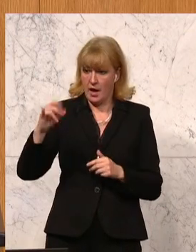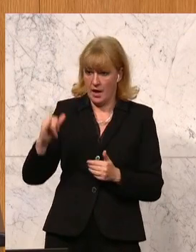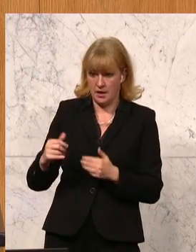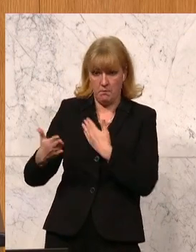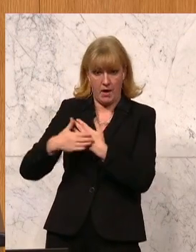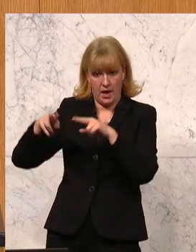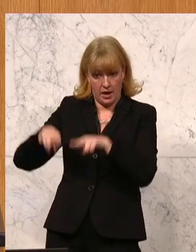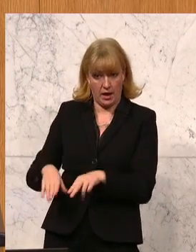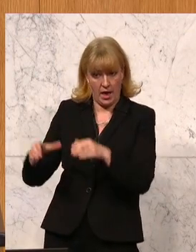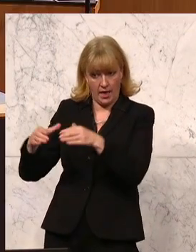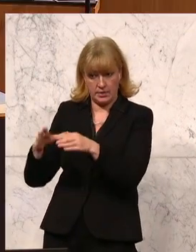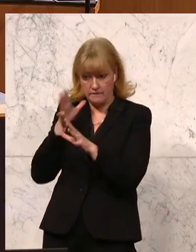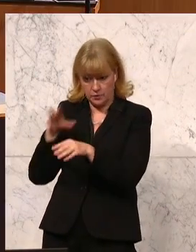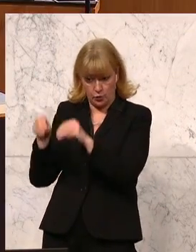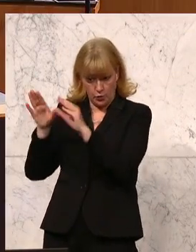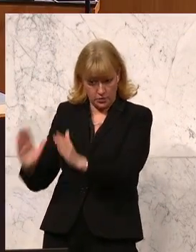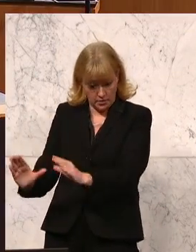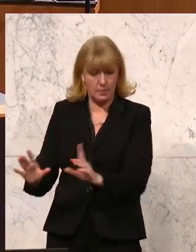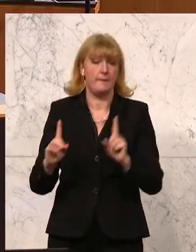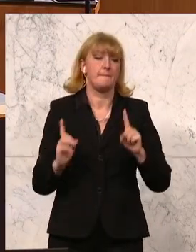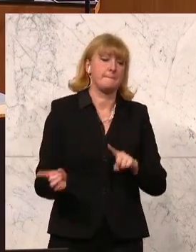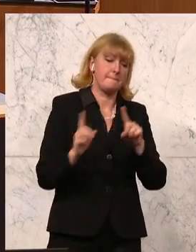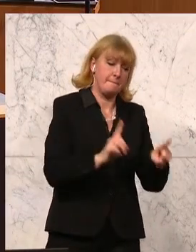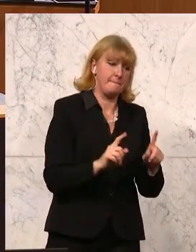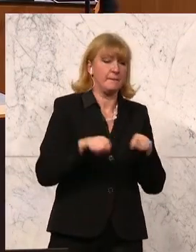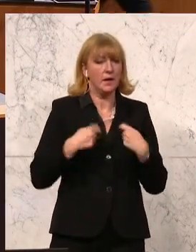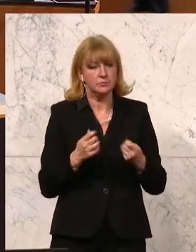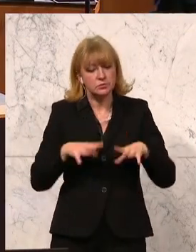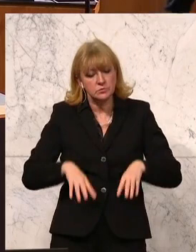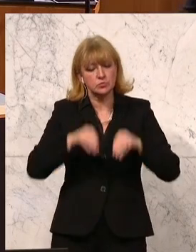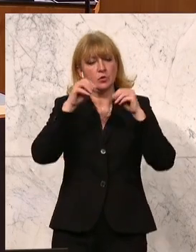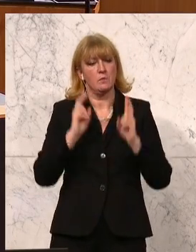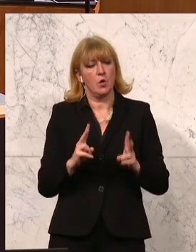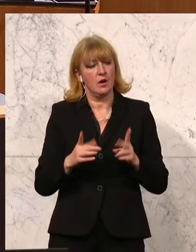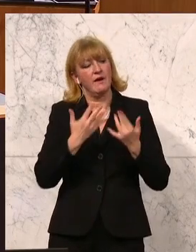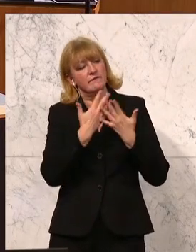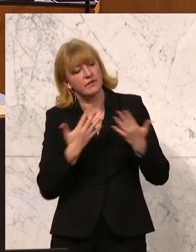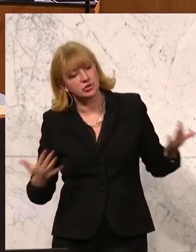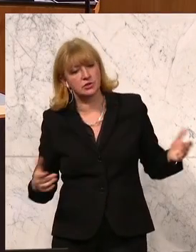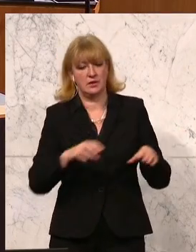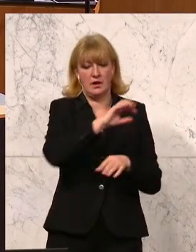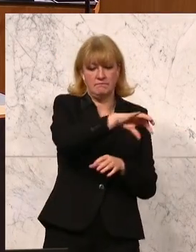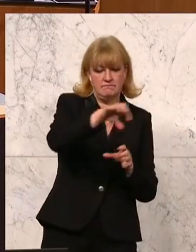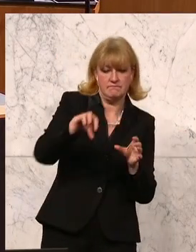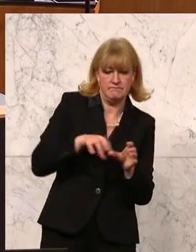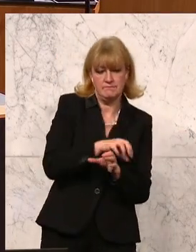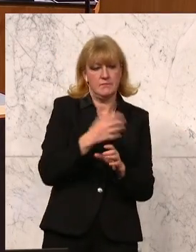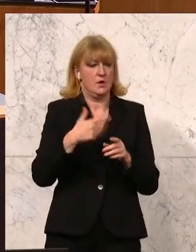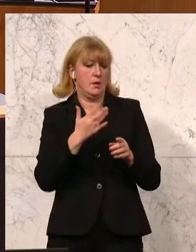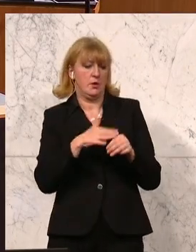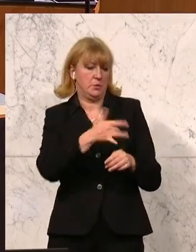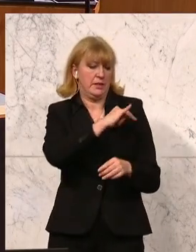-Beirat, den es etabliert wird, auch natürlich auch die Möglichkeit zu schaffen, vielen verschiedenen Stakeholdern, die sie beispielsweise aus der